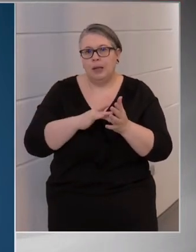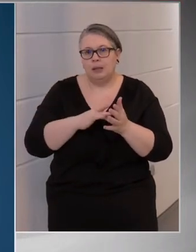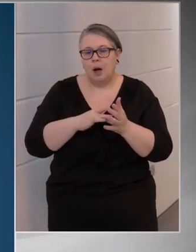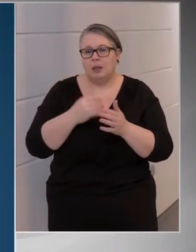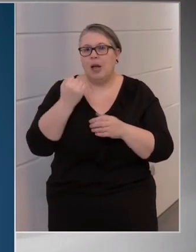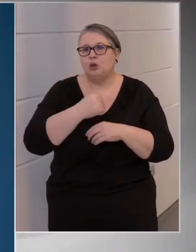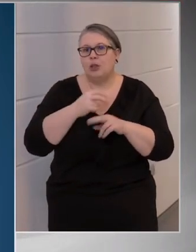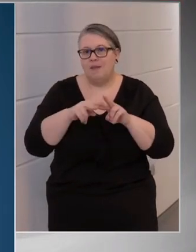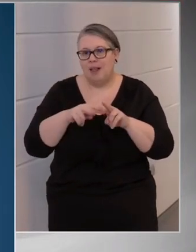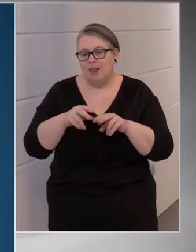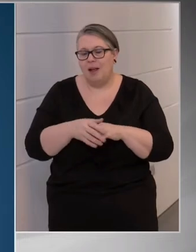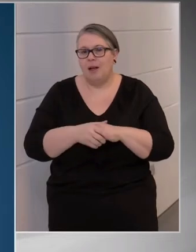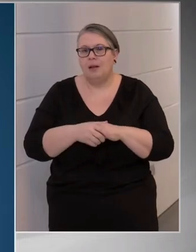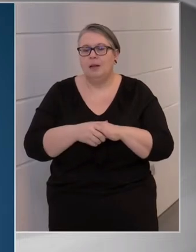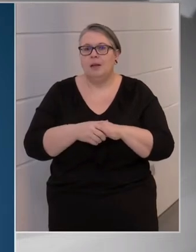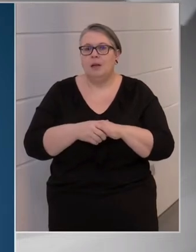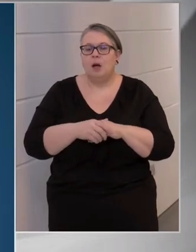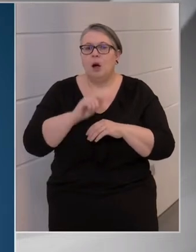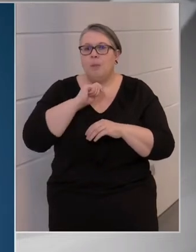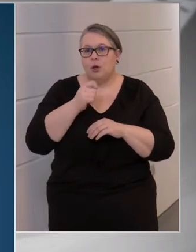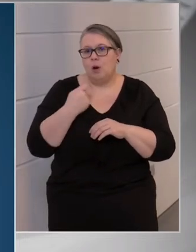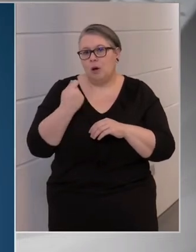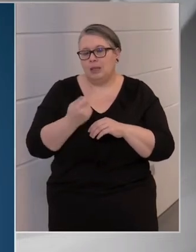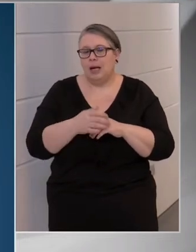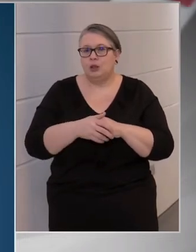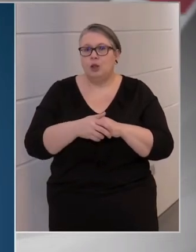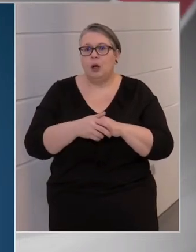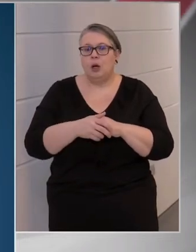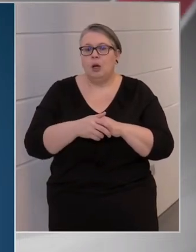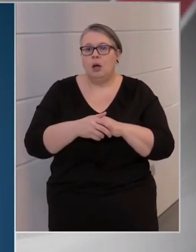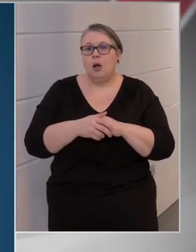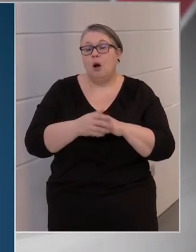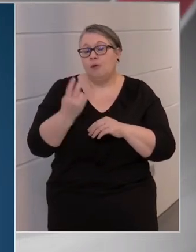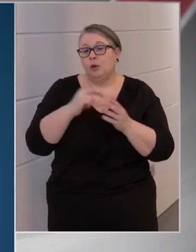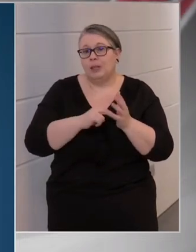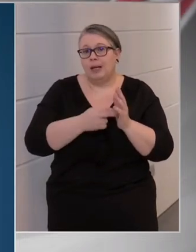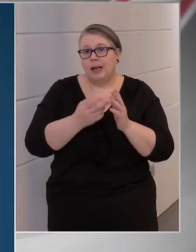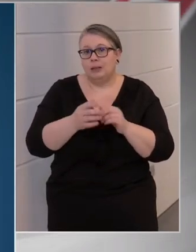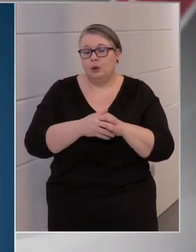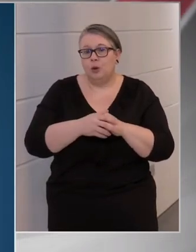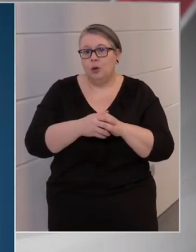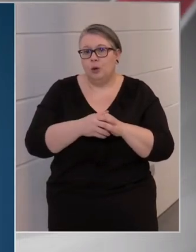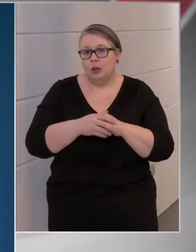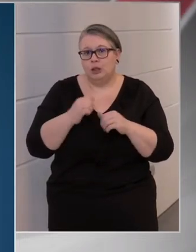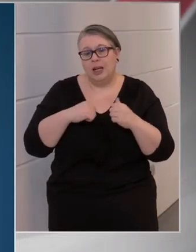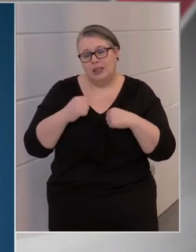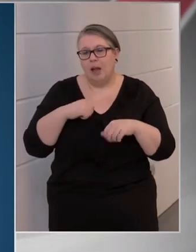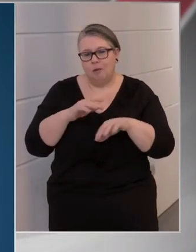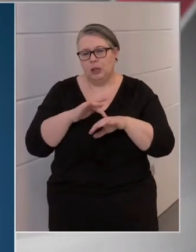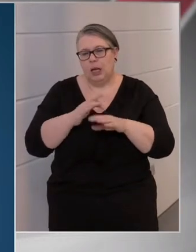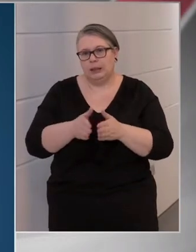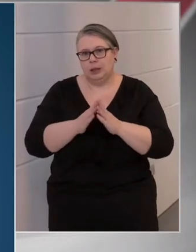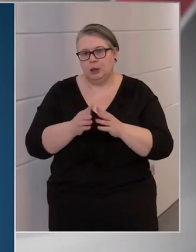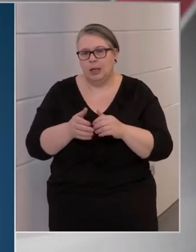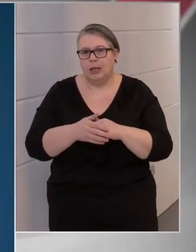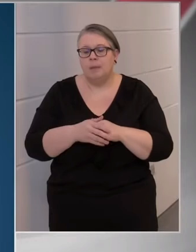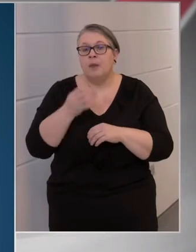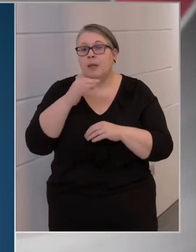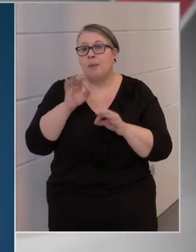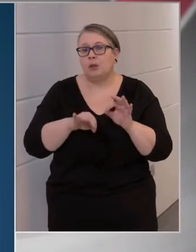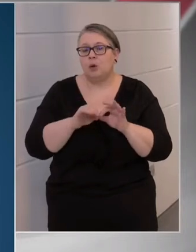Welle-nek a magyar adása, ami után még a Deutsche Welle főszerkesztői is kénytelen volt elnézést kérni. Tehát azért